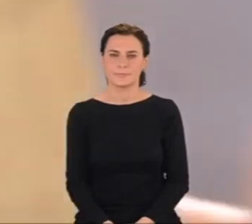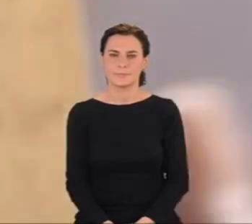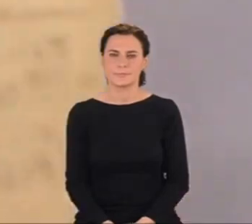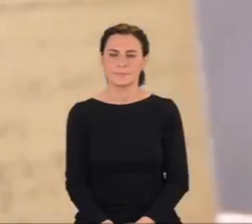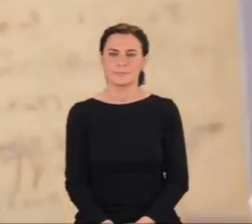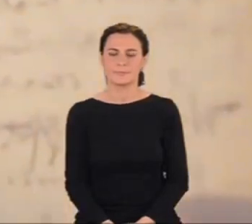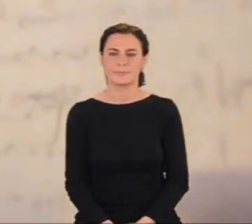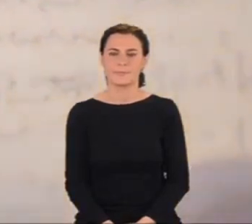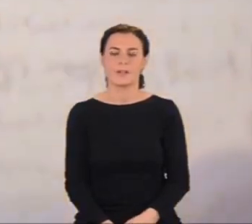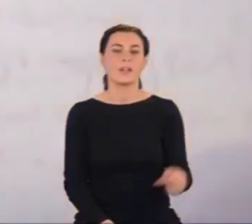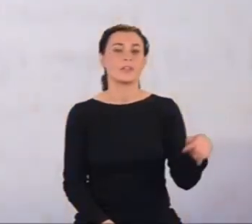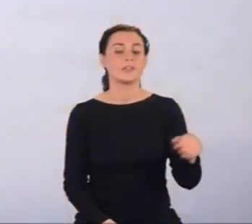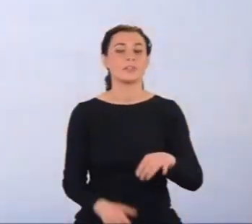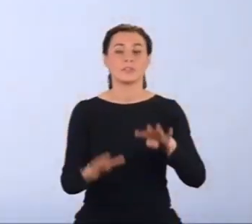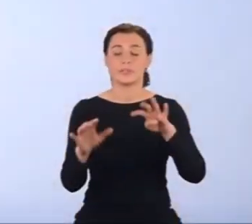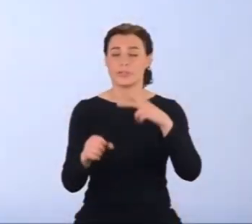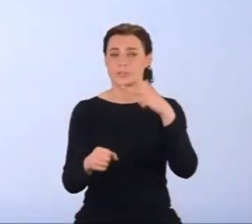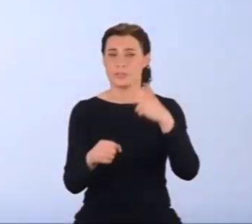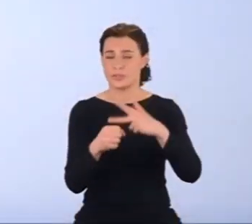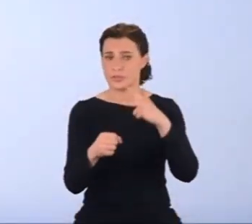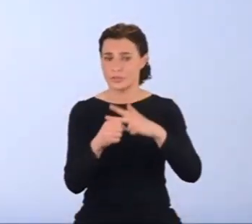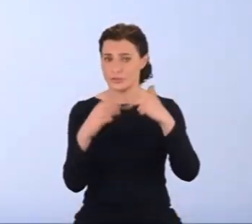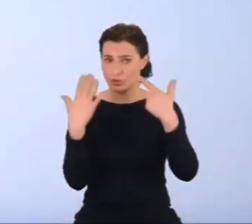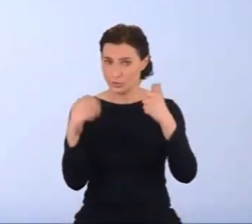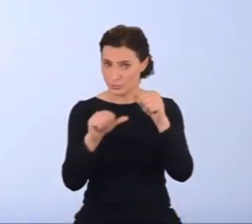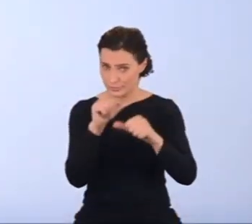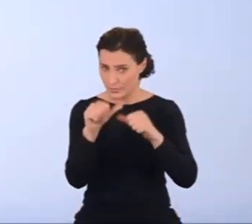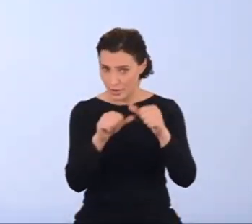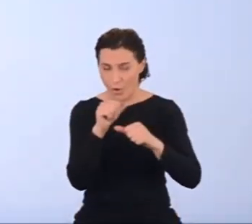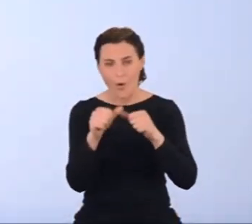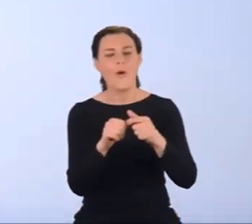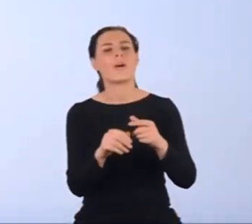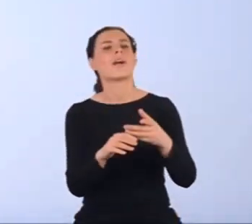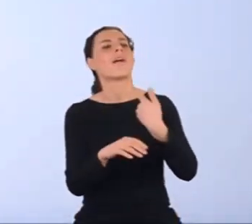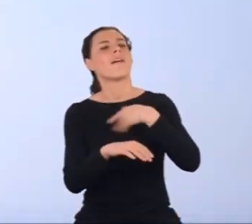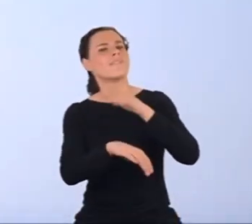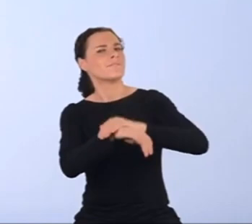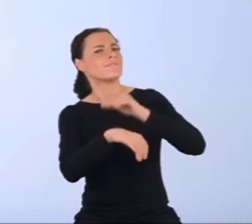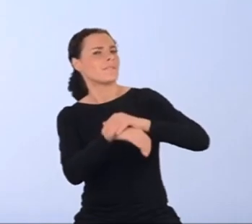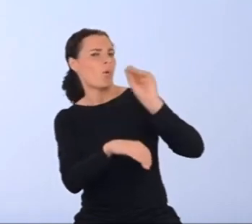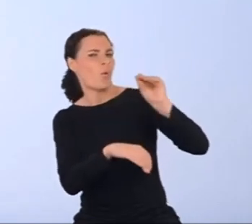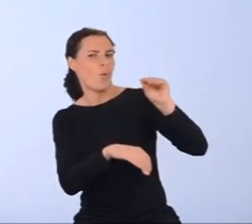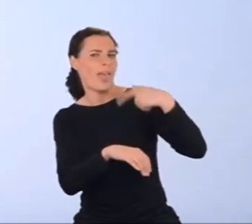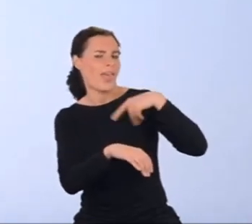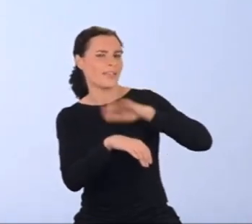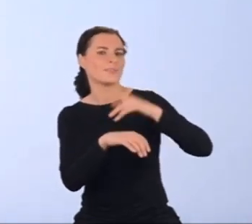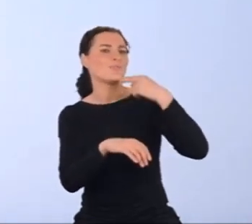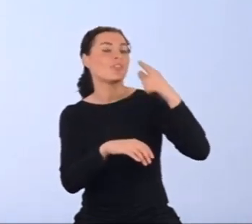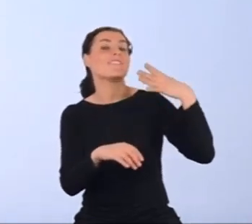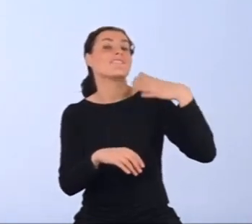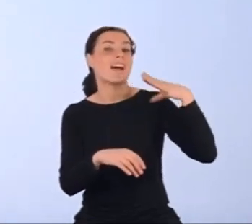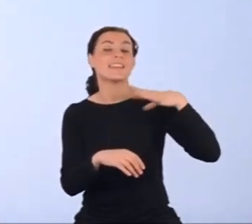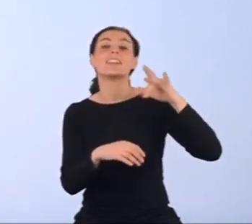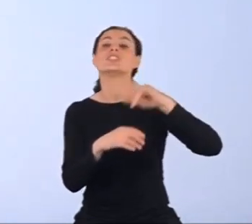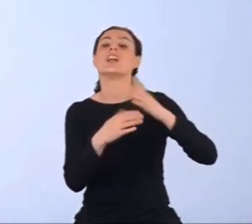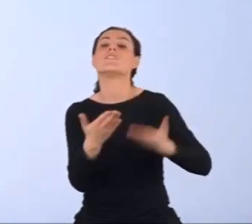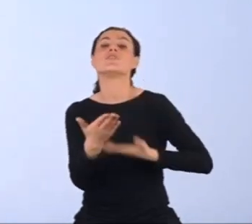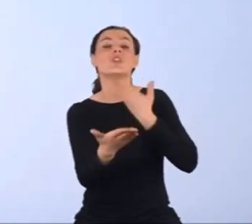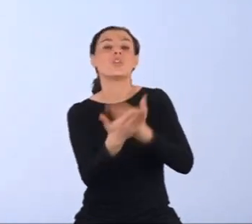Na początku 1937 dawni koledzy informują go, że na wniosek Emilia Segre